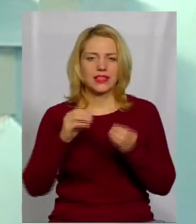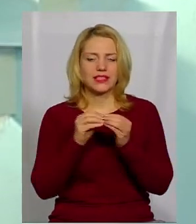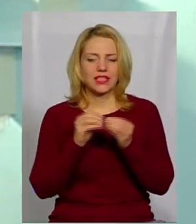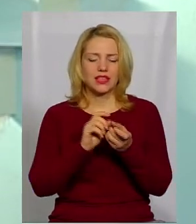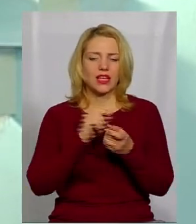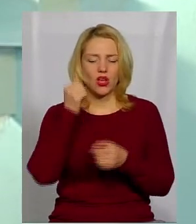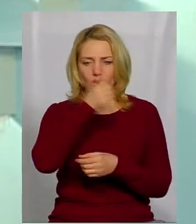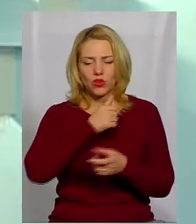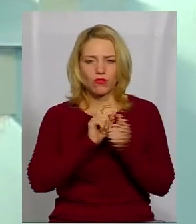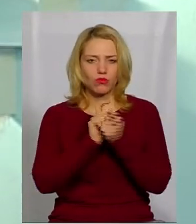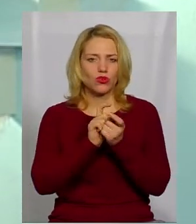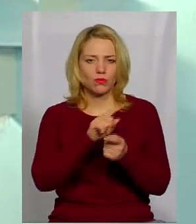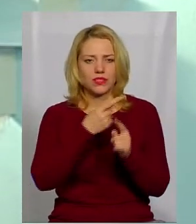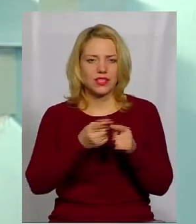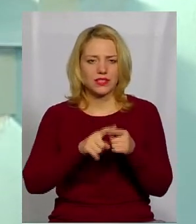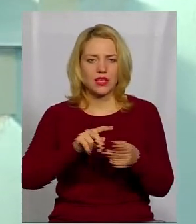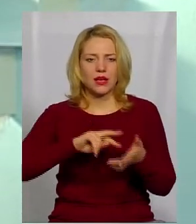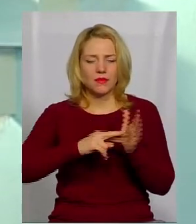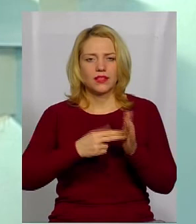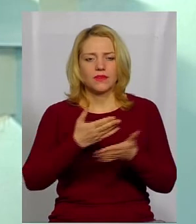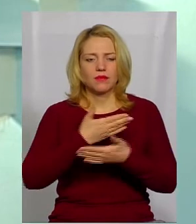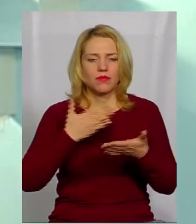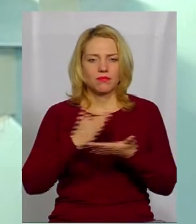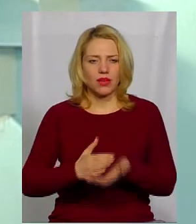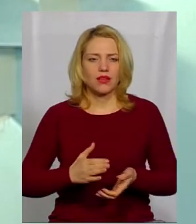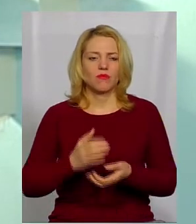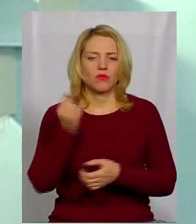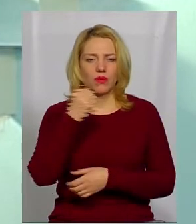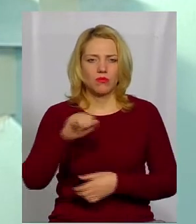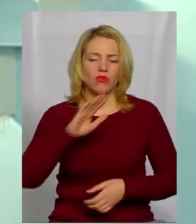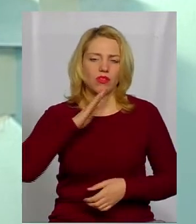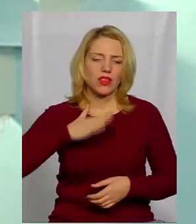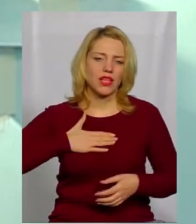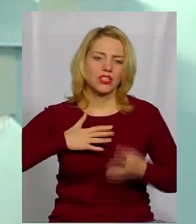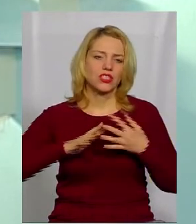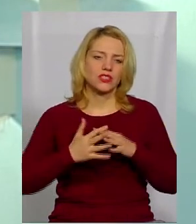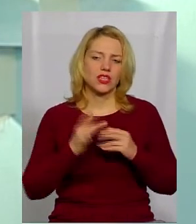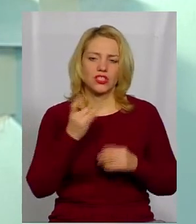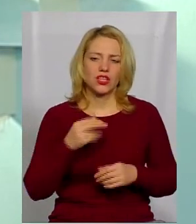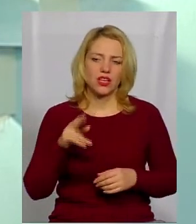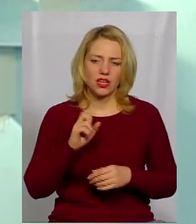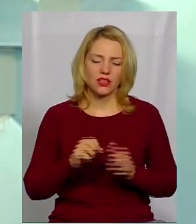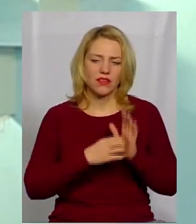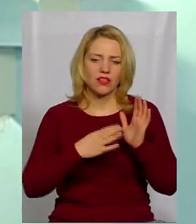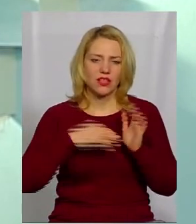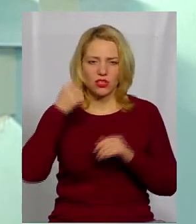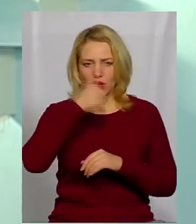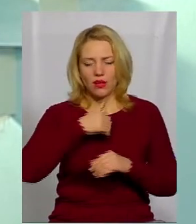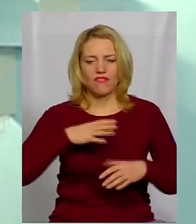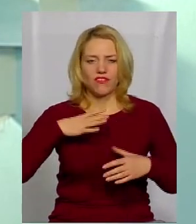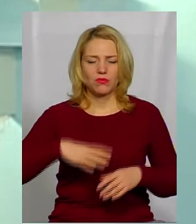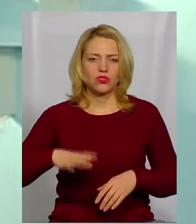за цей план ми маємо перемогу. І наша селищна рада в 2019 році вимушена була